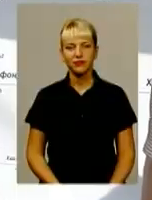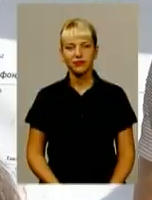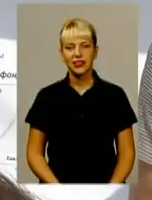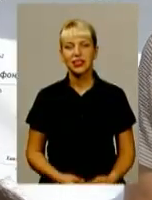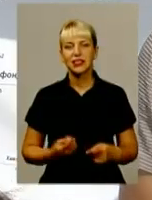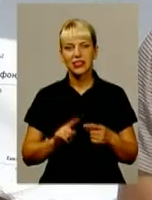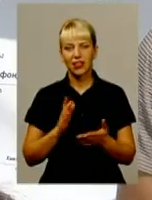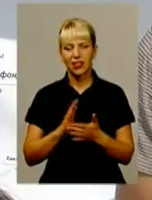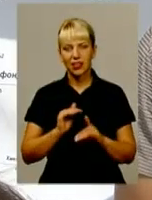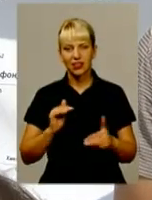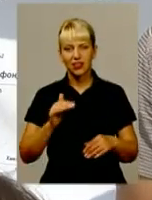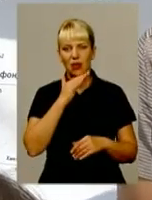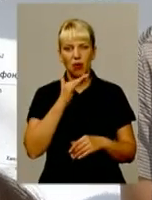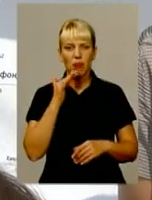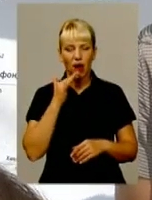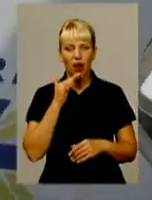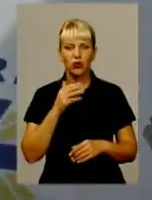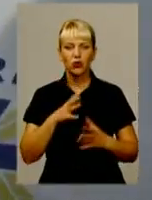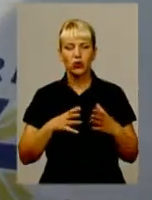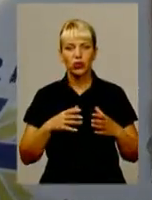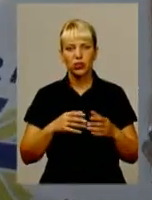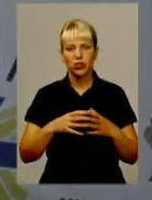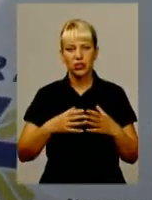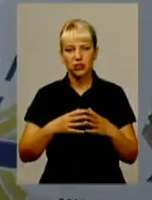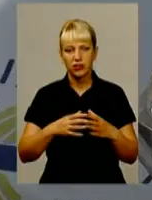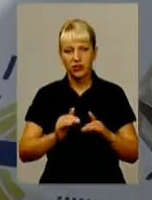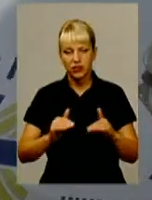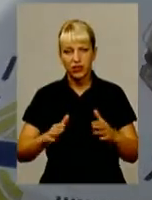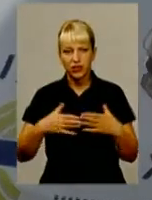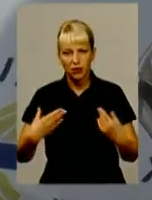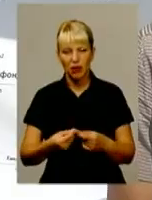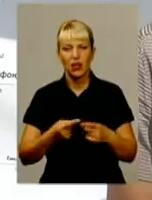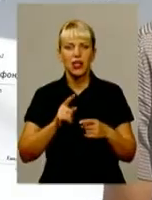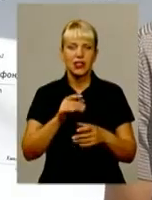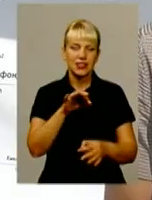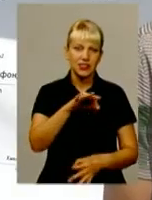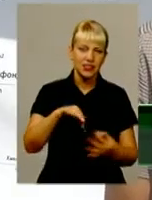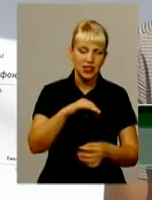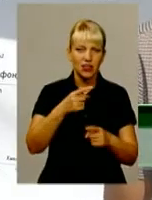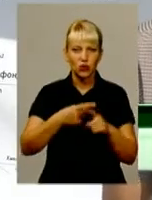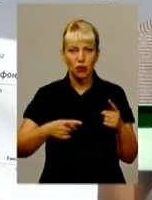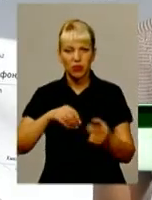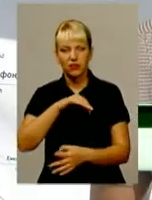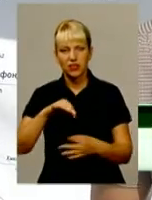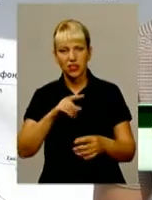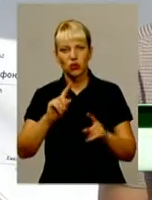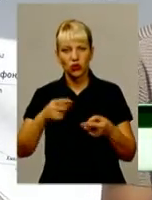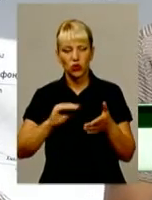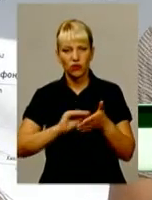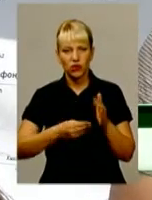Це є діти з багатодітів сімей або діти з сироти, напівсироти. Від них вимагаємо якісь певні довідки, які підтверджують їхній стан.